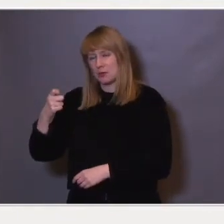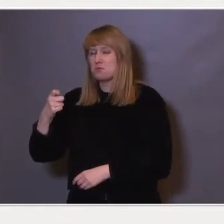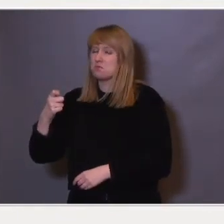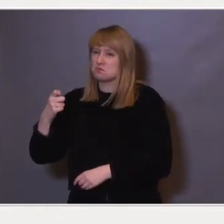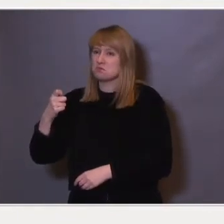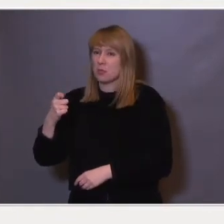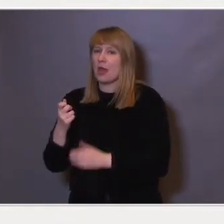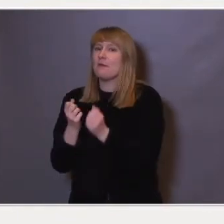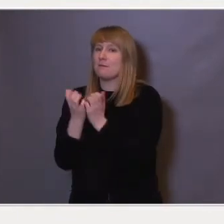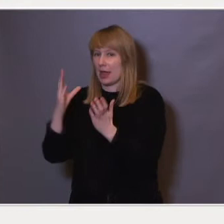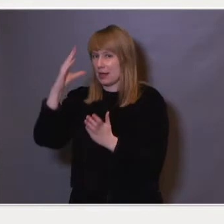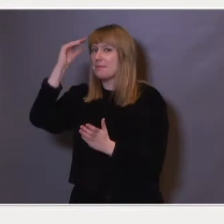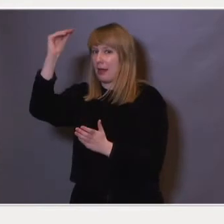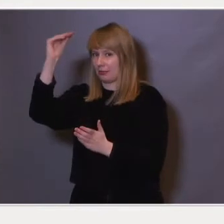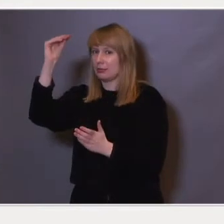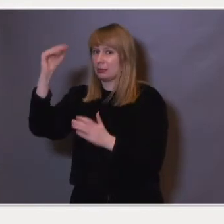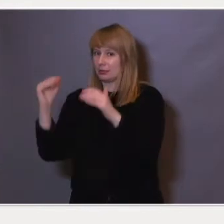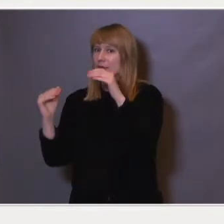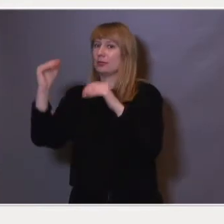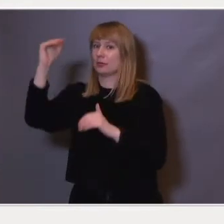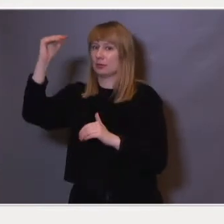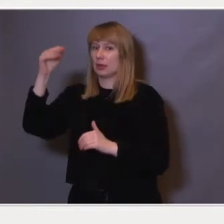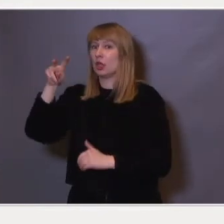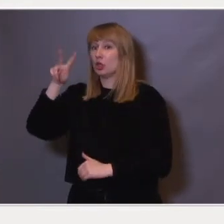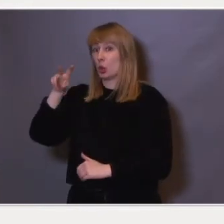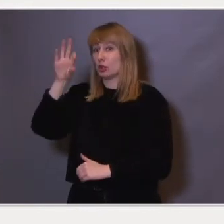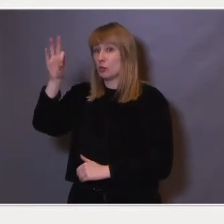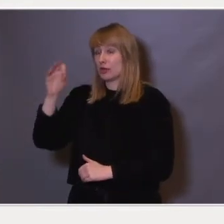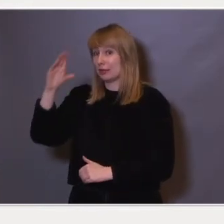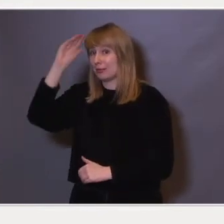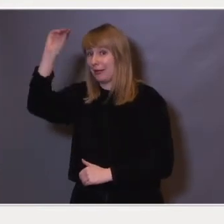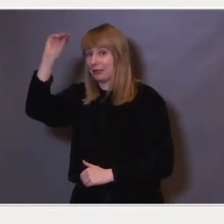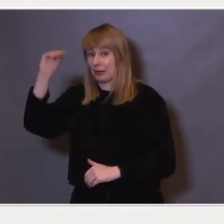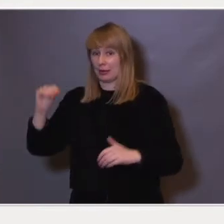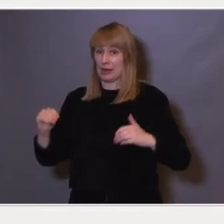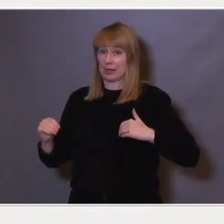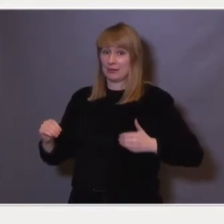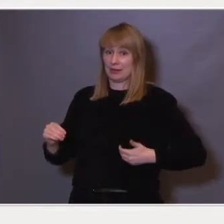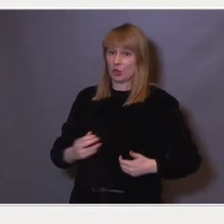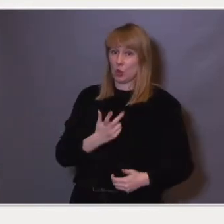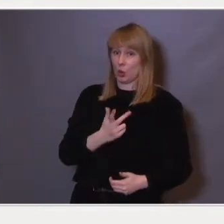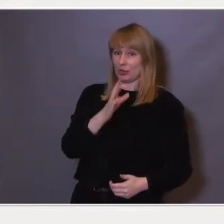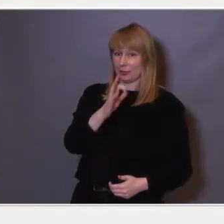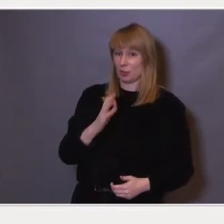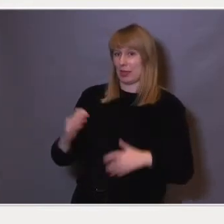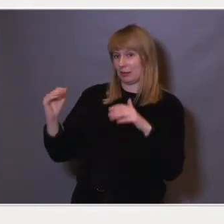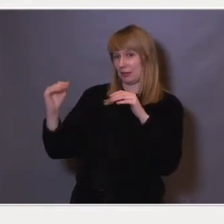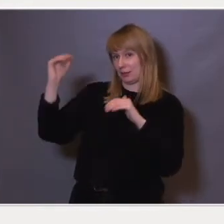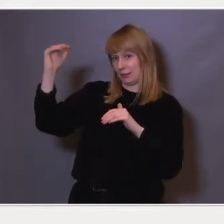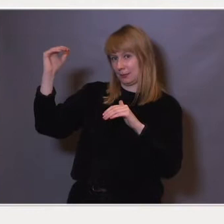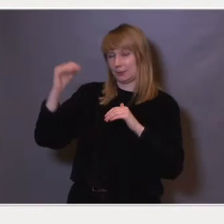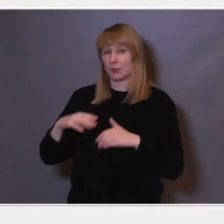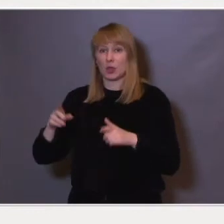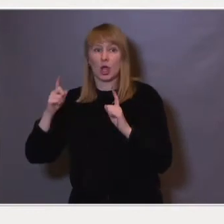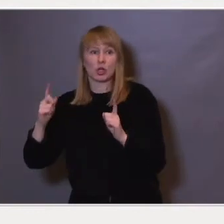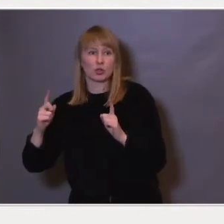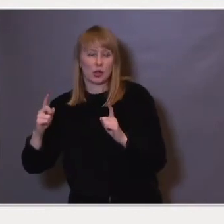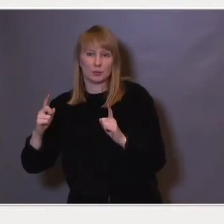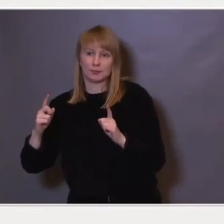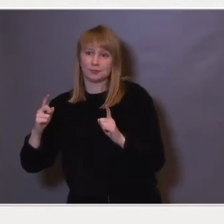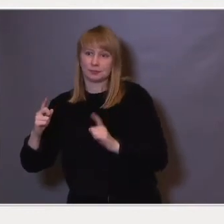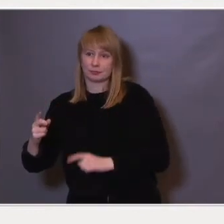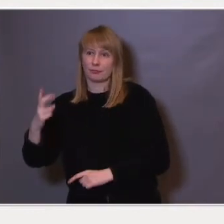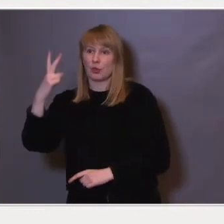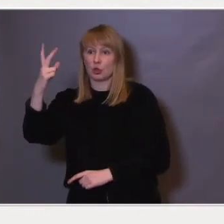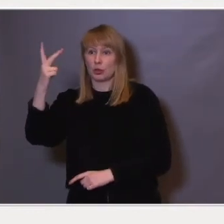var det langt flere menn enn kvinner. Blant menn var det 12 prosent, blant kvinner var det 8 prosent. Altså to tredjedel